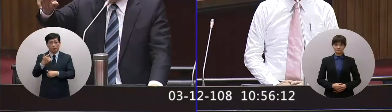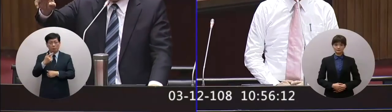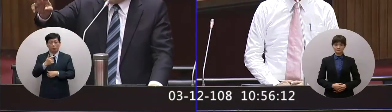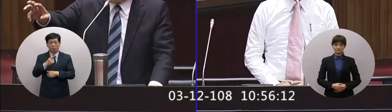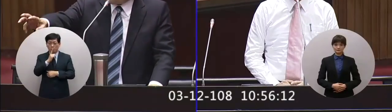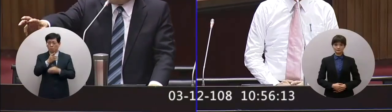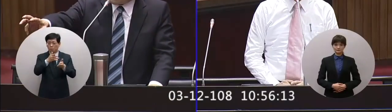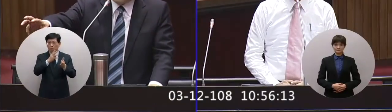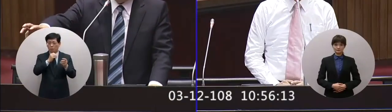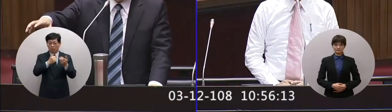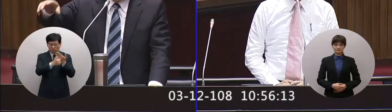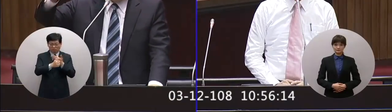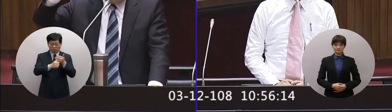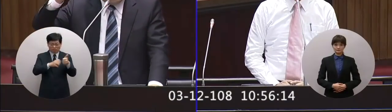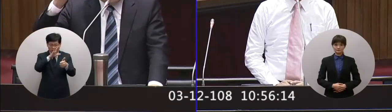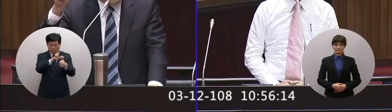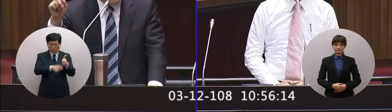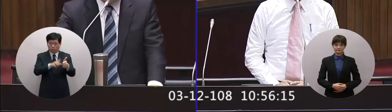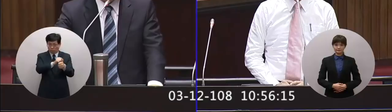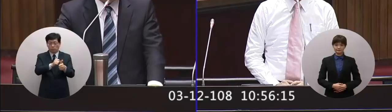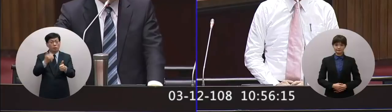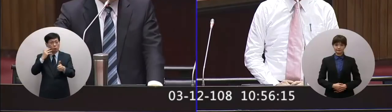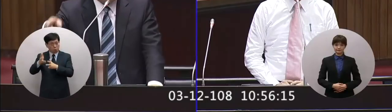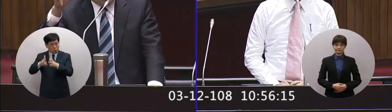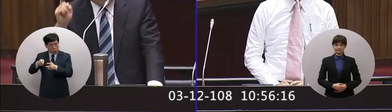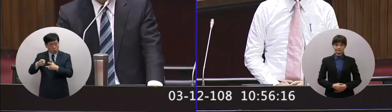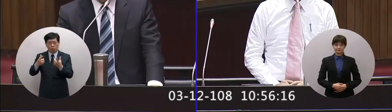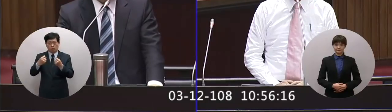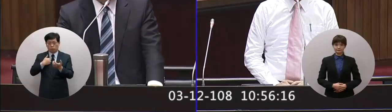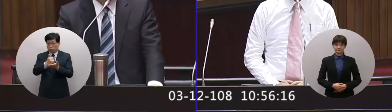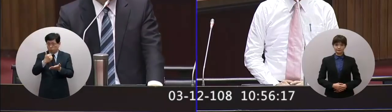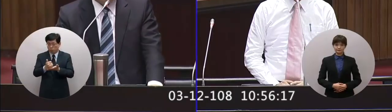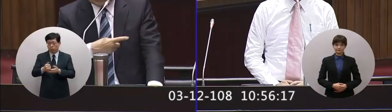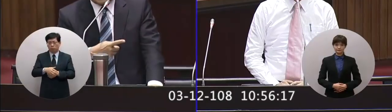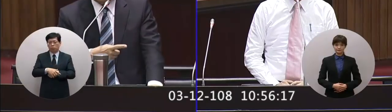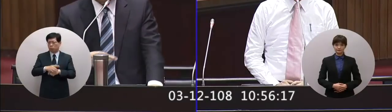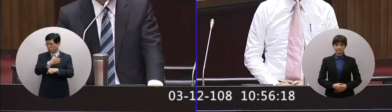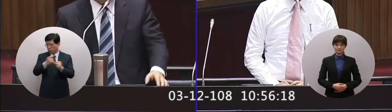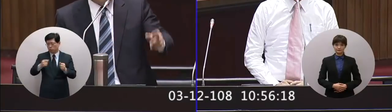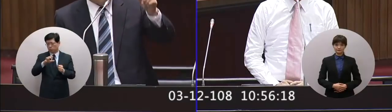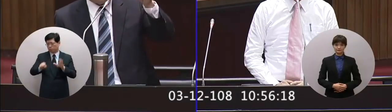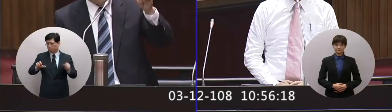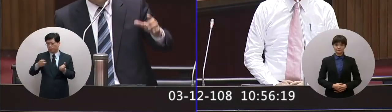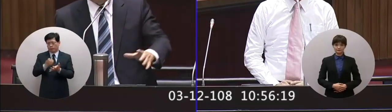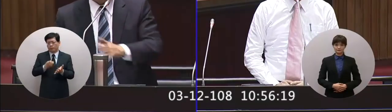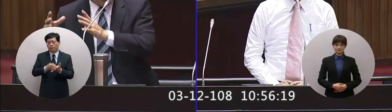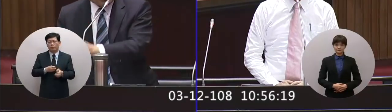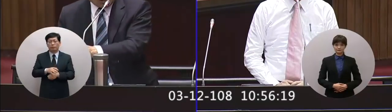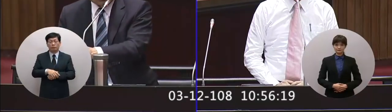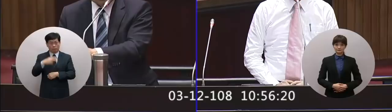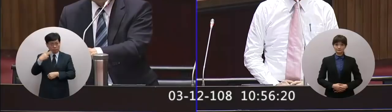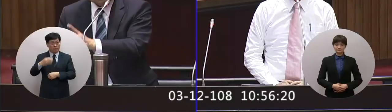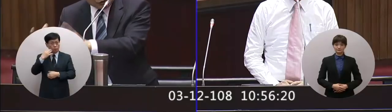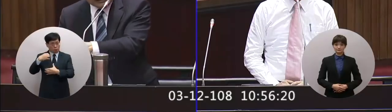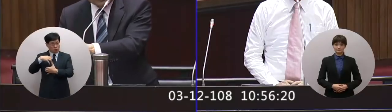只有抓吸毒者而是對於製造者運送者都強力然後對於